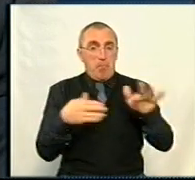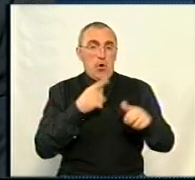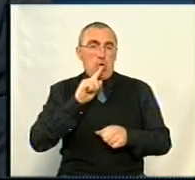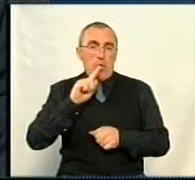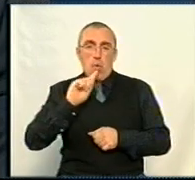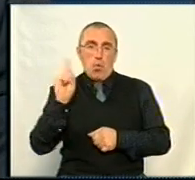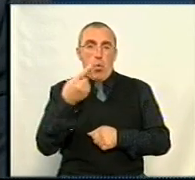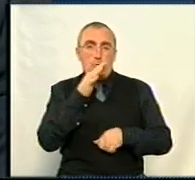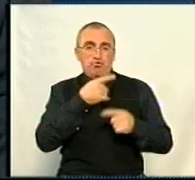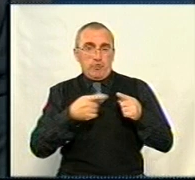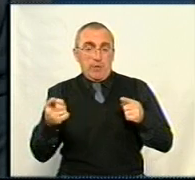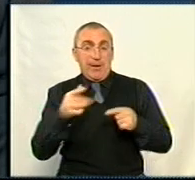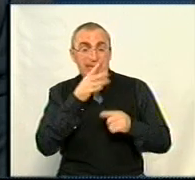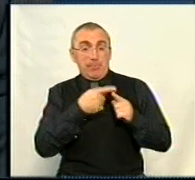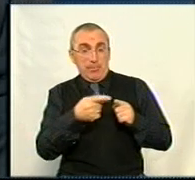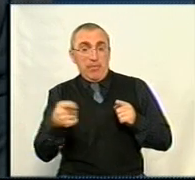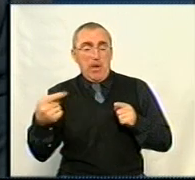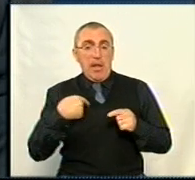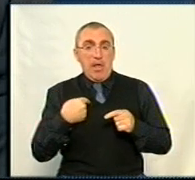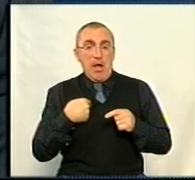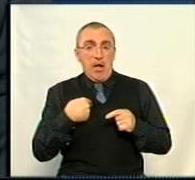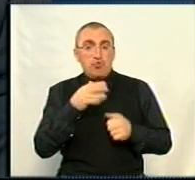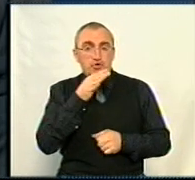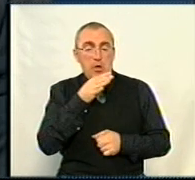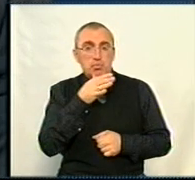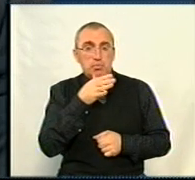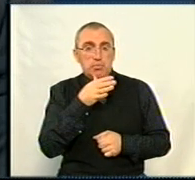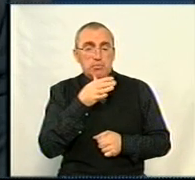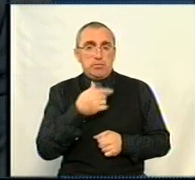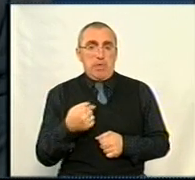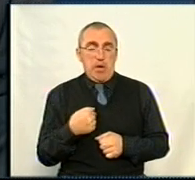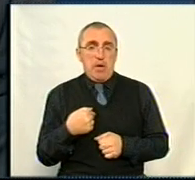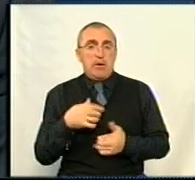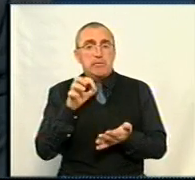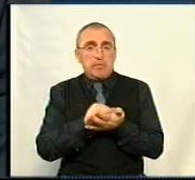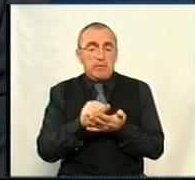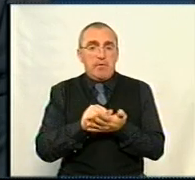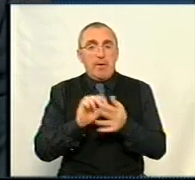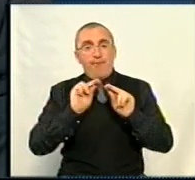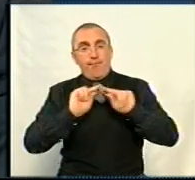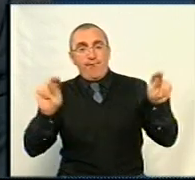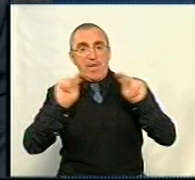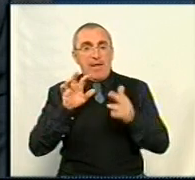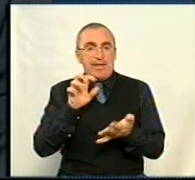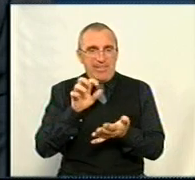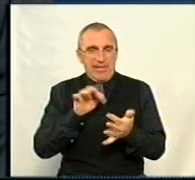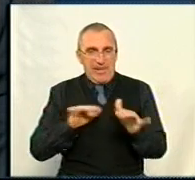року часу. За цей період часу я займався викладацькою діяльністю,